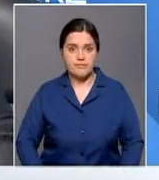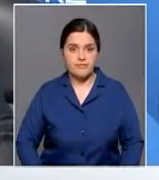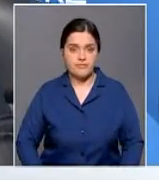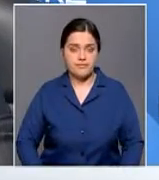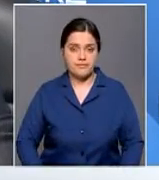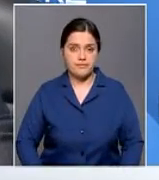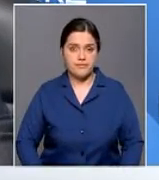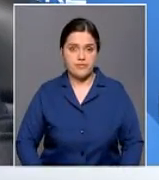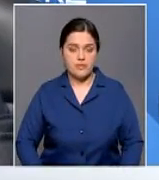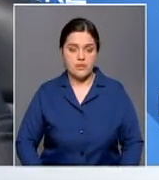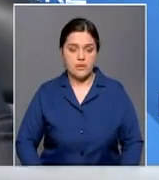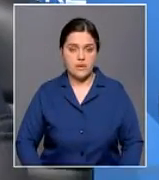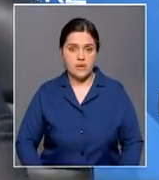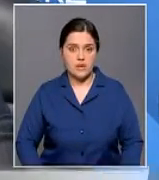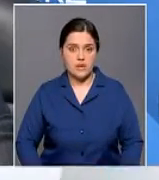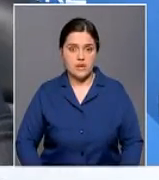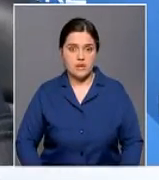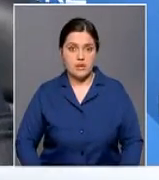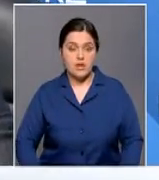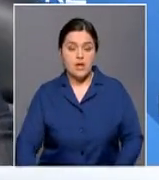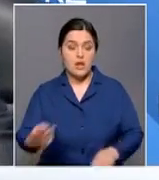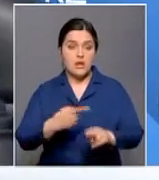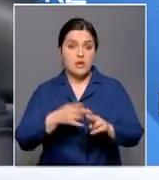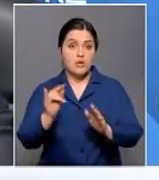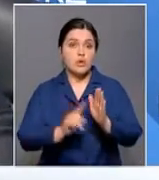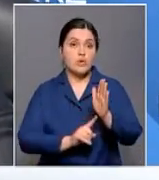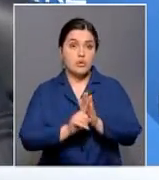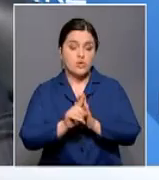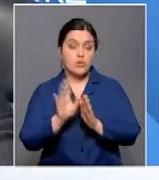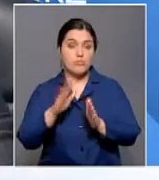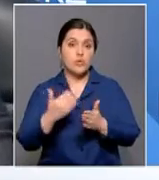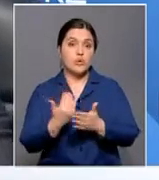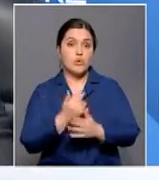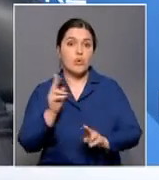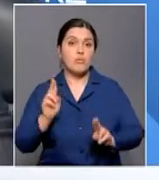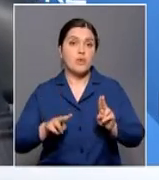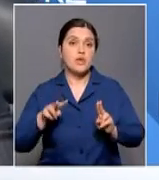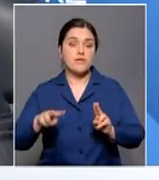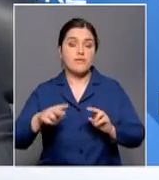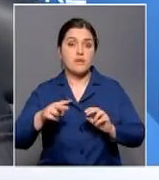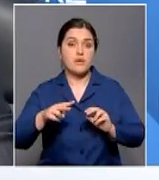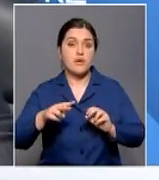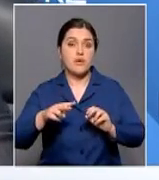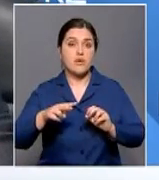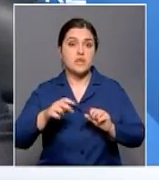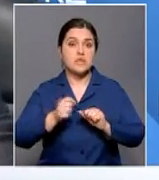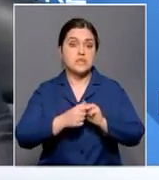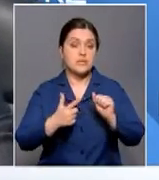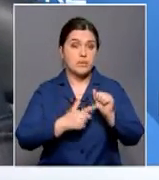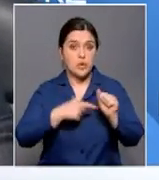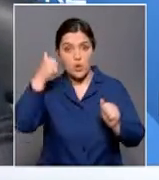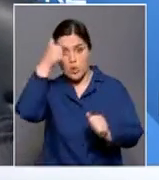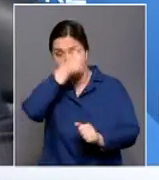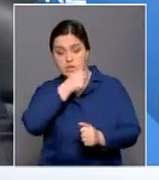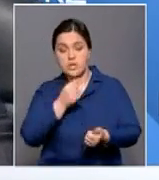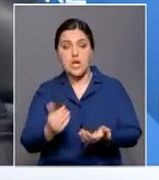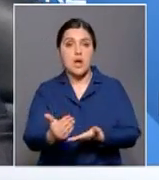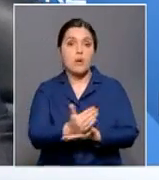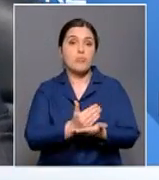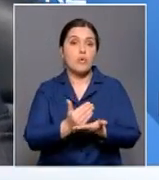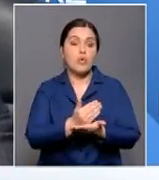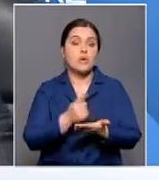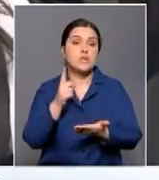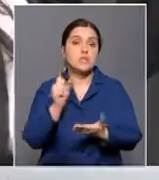В этом году эта система будет внедрена. С 2018 года начнется сбор денежных средств за проезд